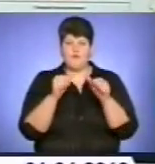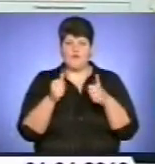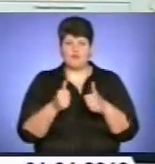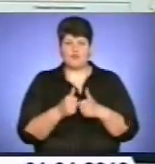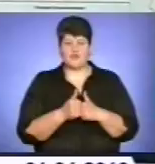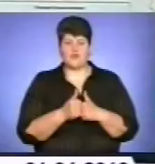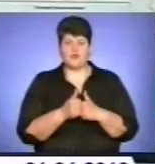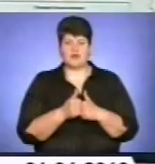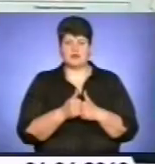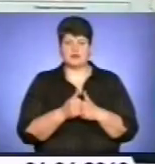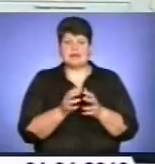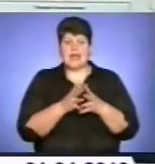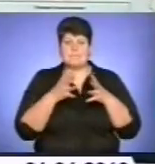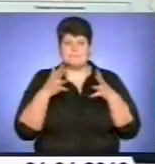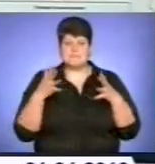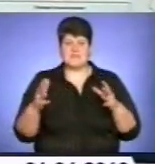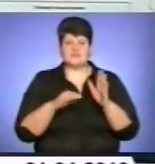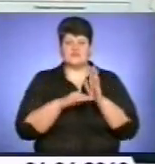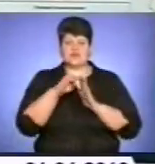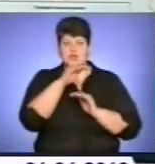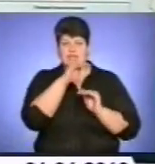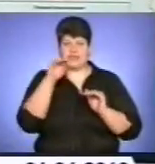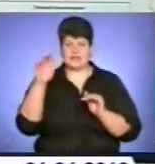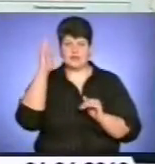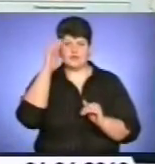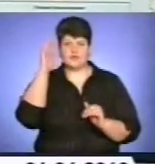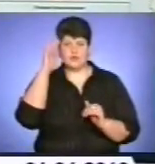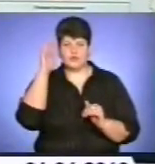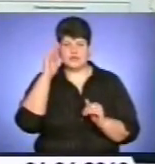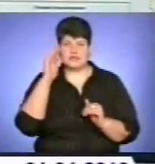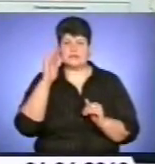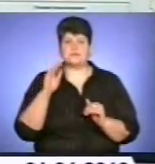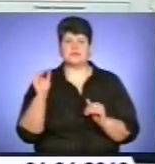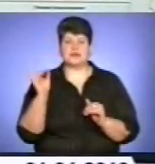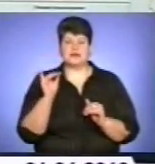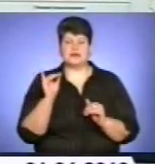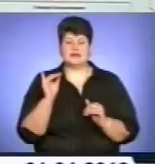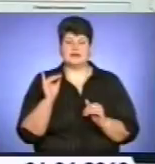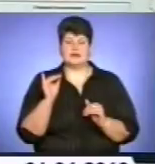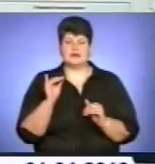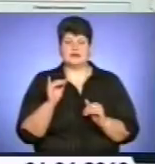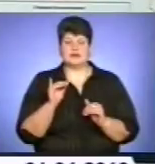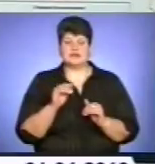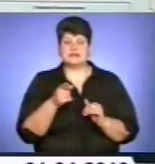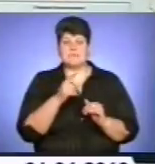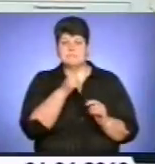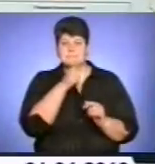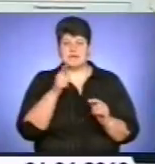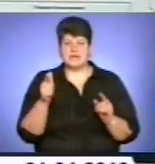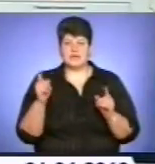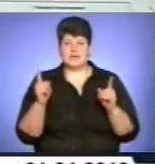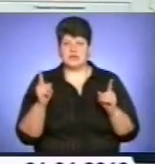найбільш високих рівнів води за такий період, за який